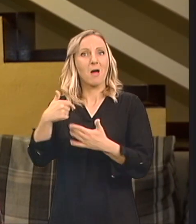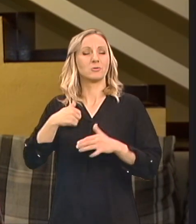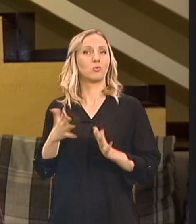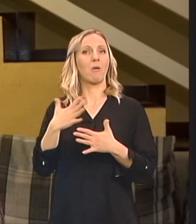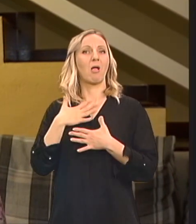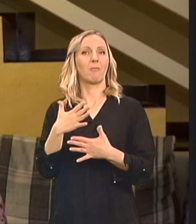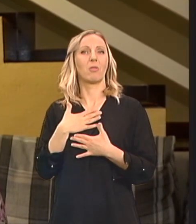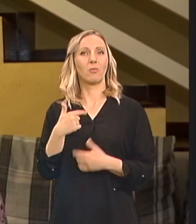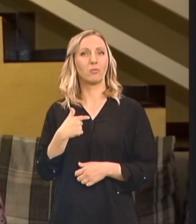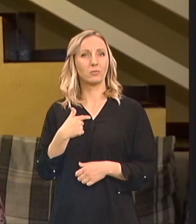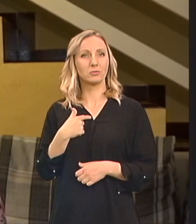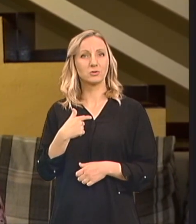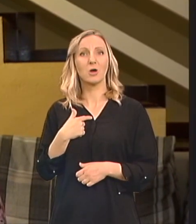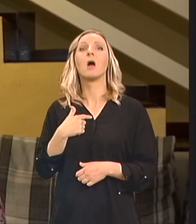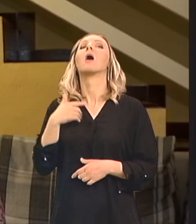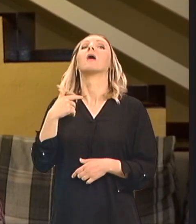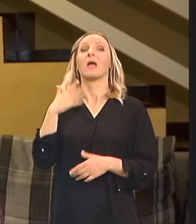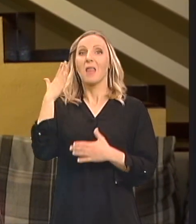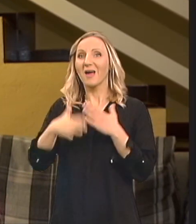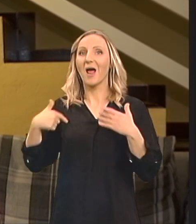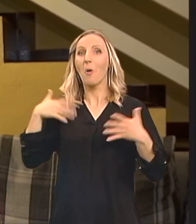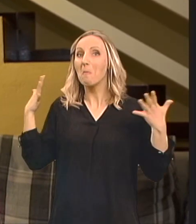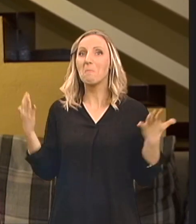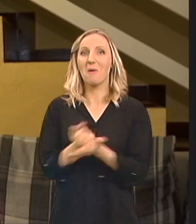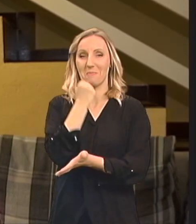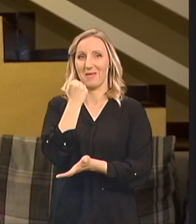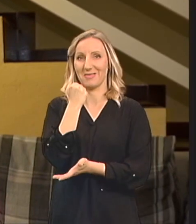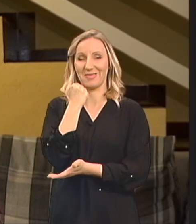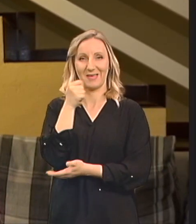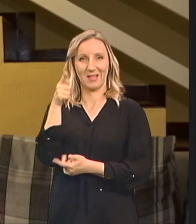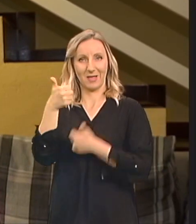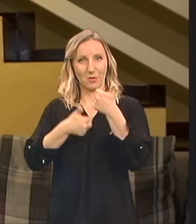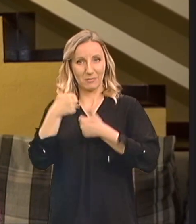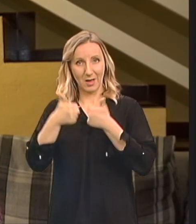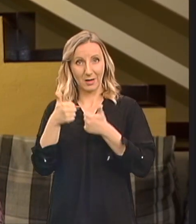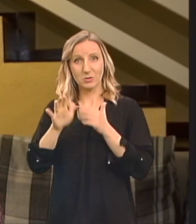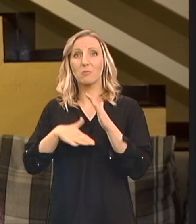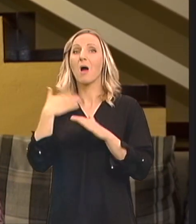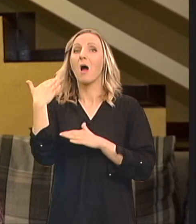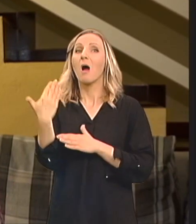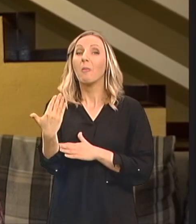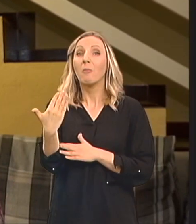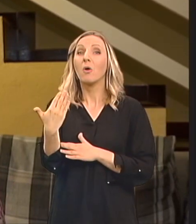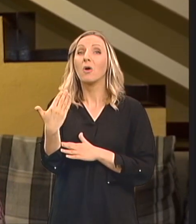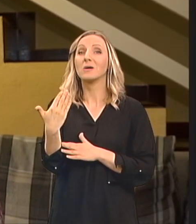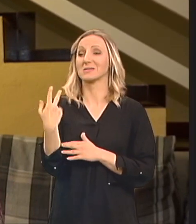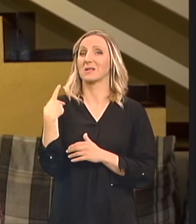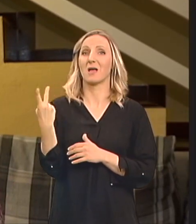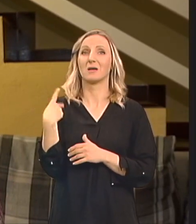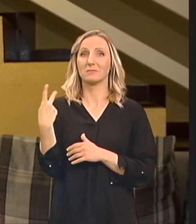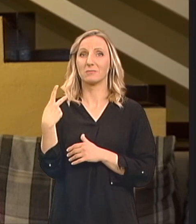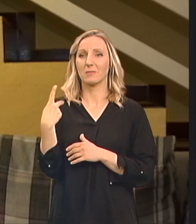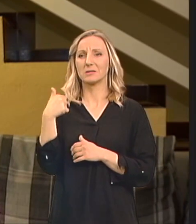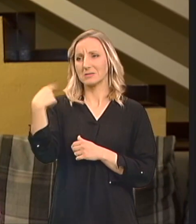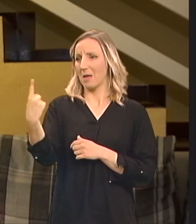I na kraju smo odnijeli pobjede u tom takmičenju A poslije toga smo još ostvarile I ona i ja ponosab